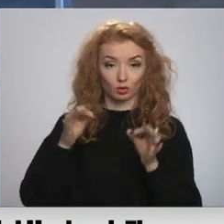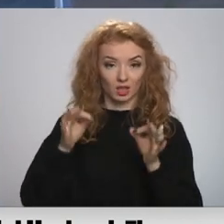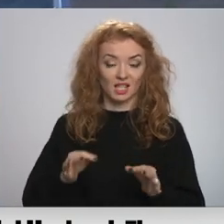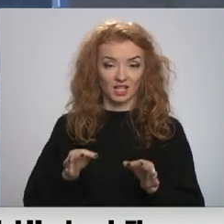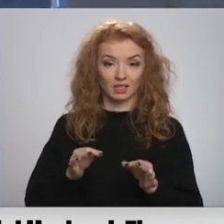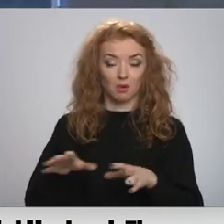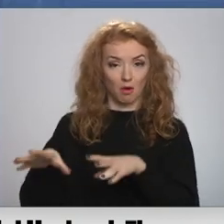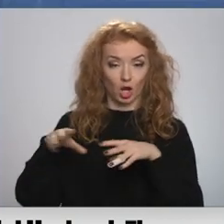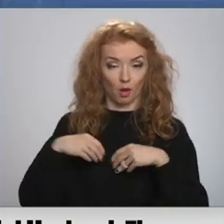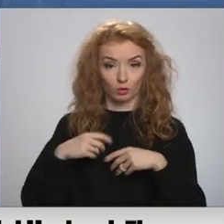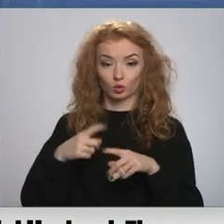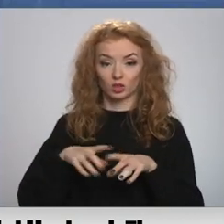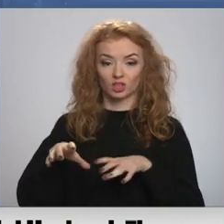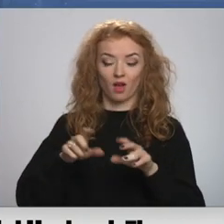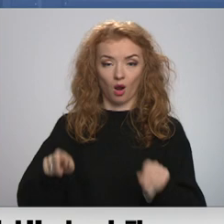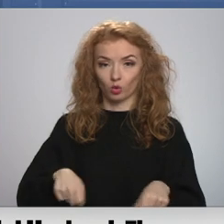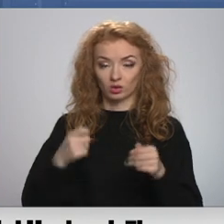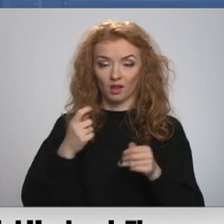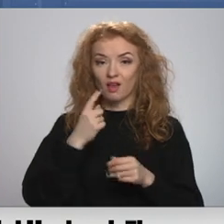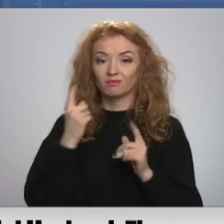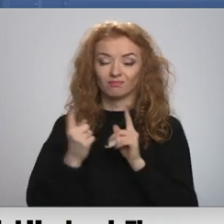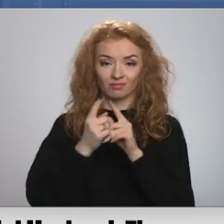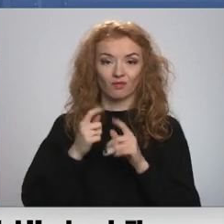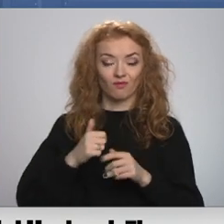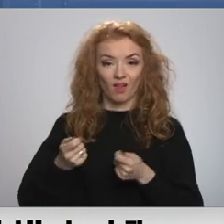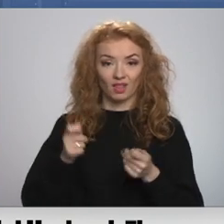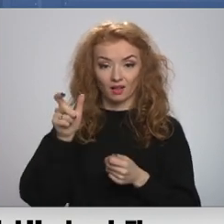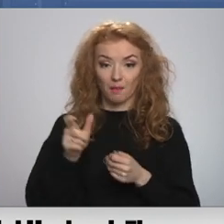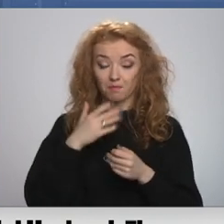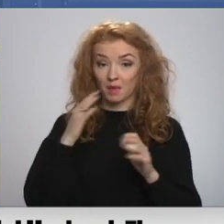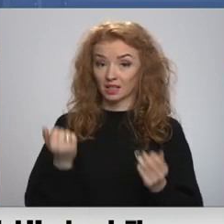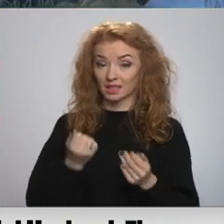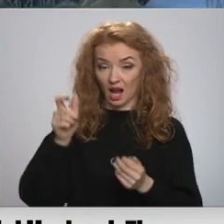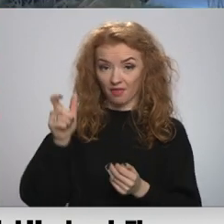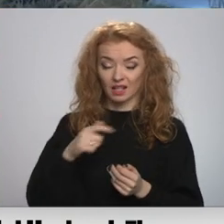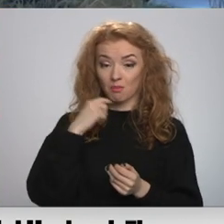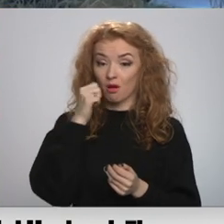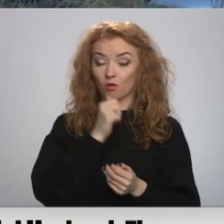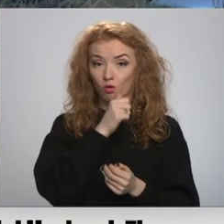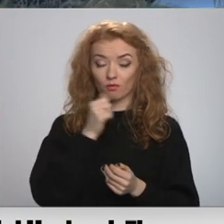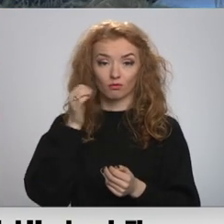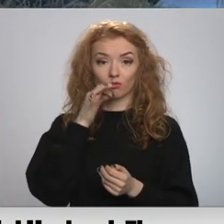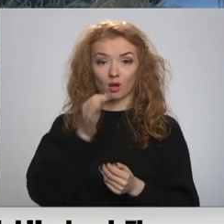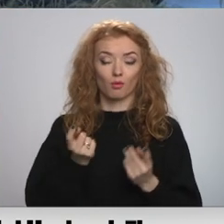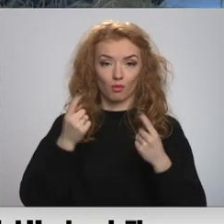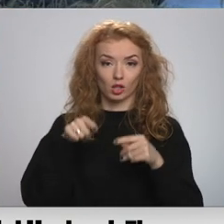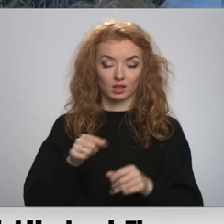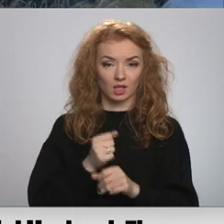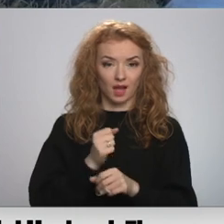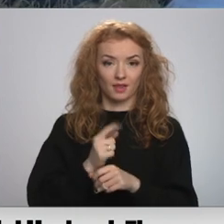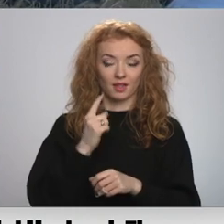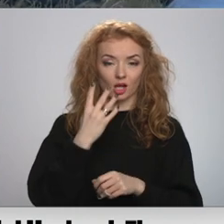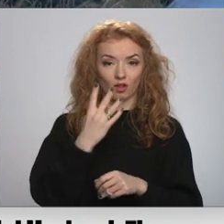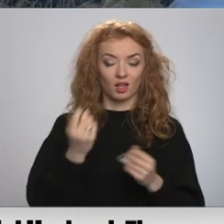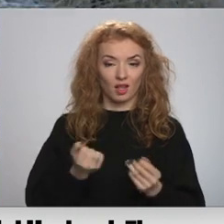pārņēmšana. Zvēraudzētavā neviena no vadības nesastapām, bet kāds strādnieks, kurš vēlējās palikt anonīms, atklāja, ka šobrīd šeit strādā tikai